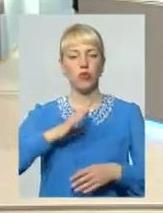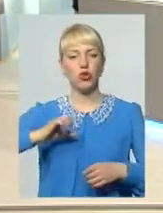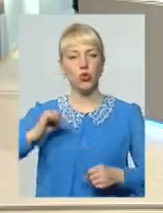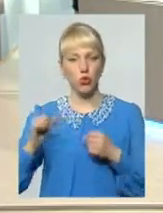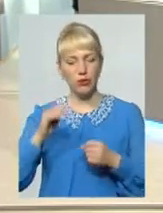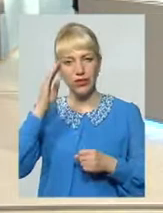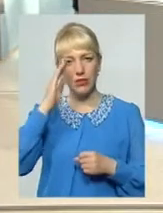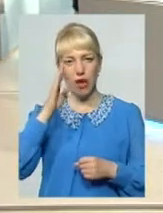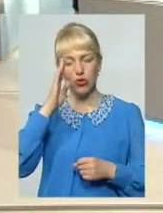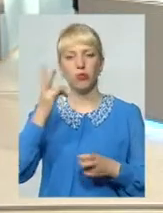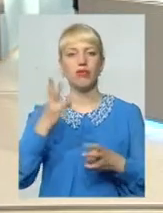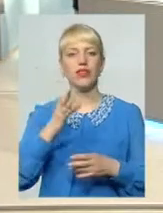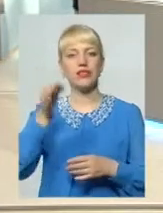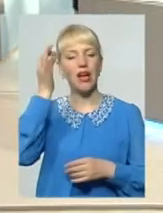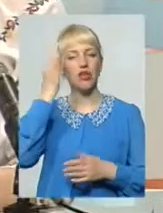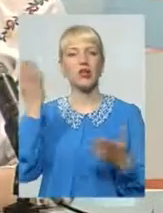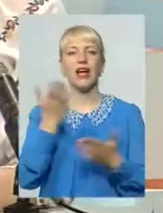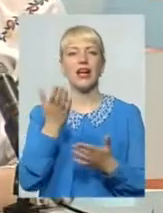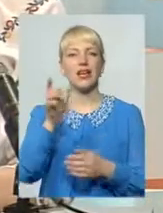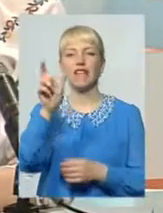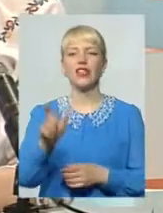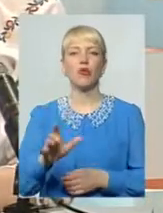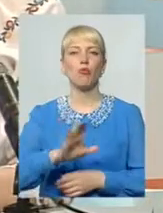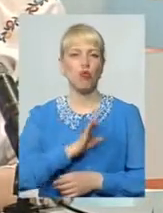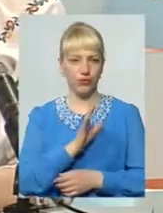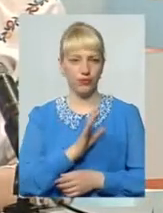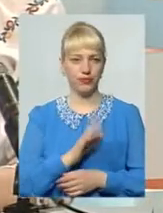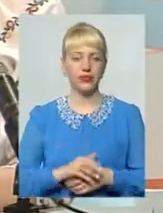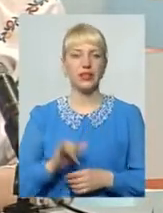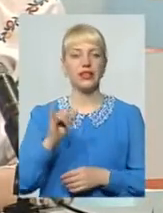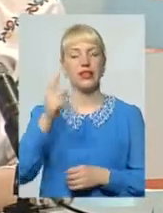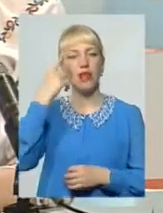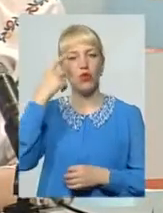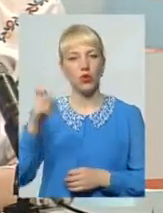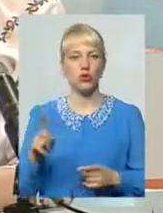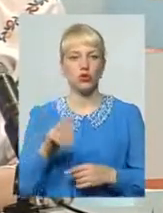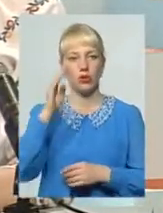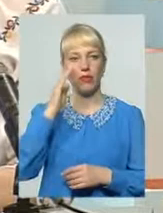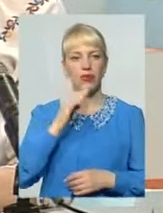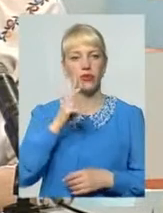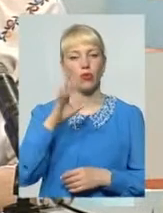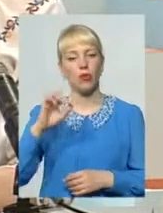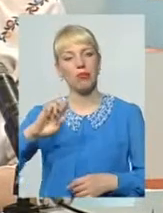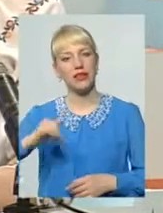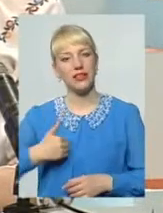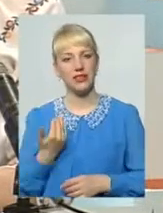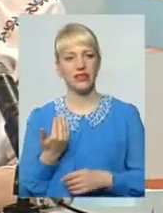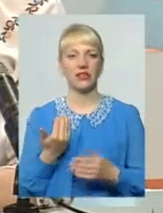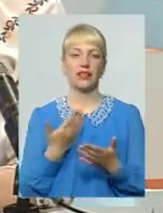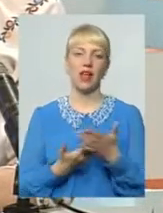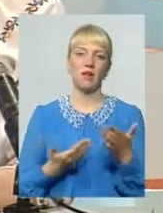з батьком Згадувати, яким він був І наголошувати, що батько би хотів Наприклад